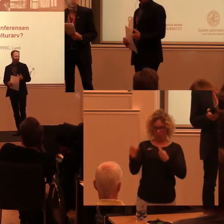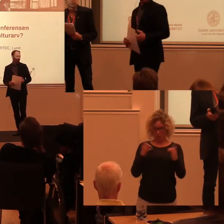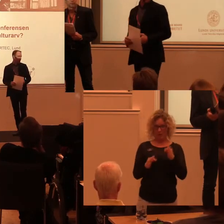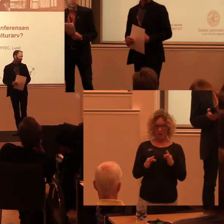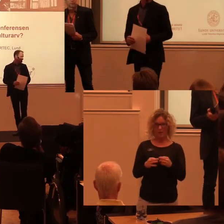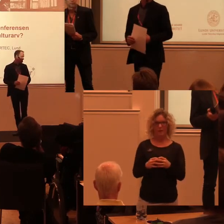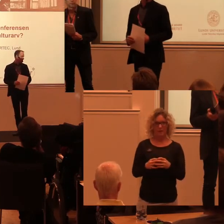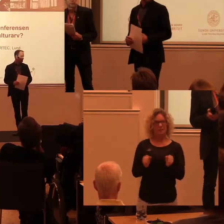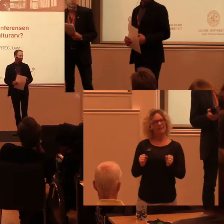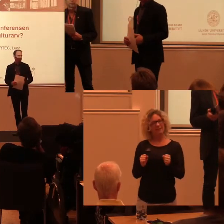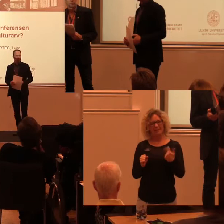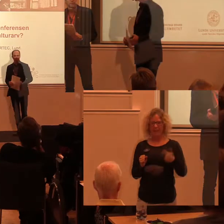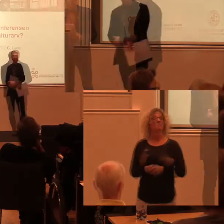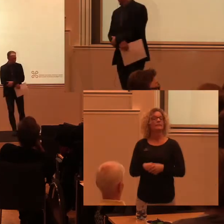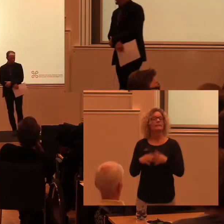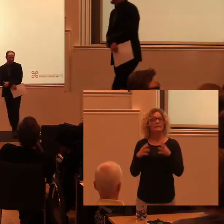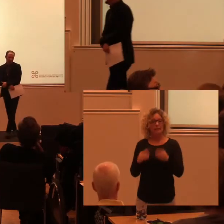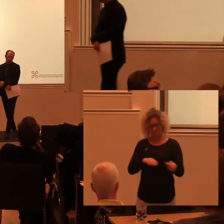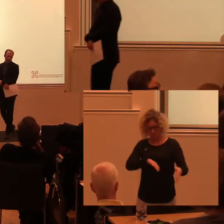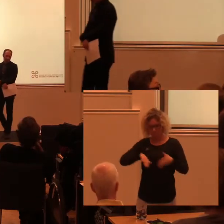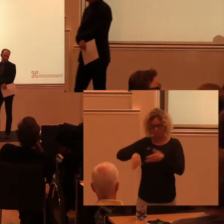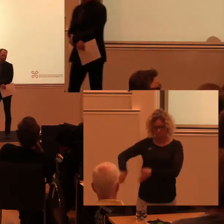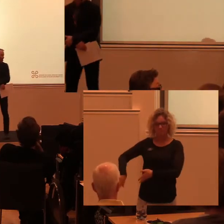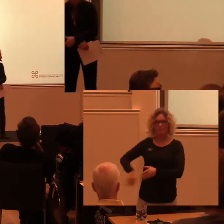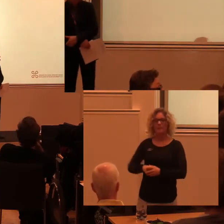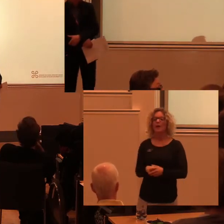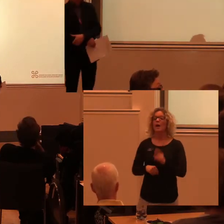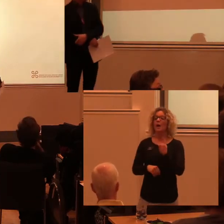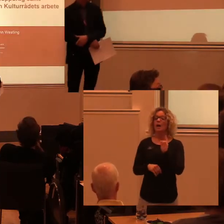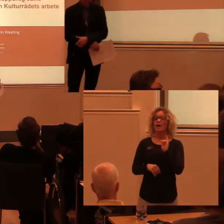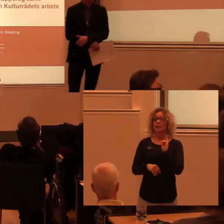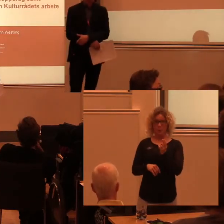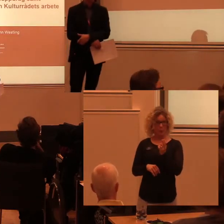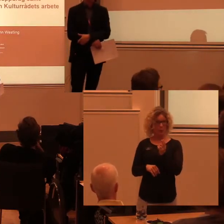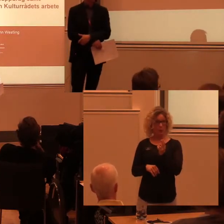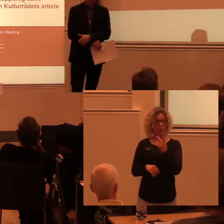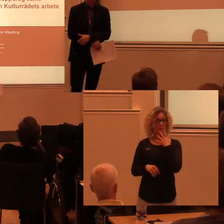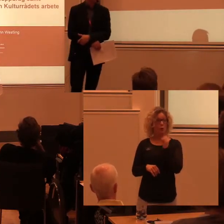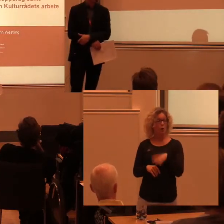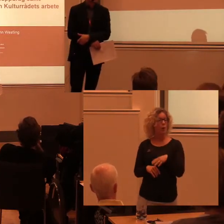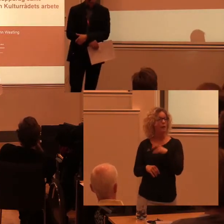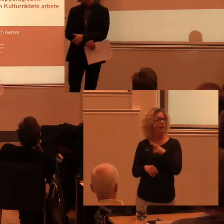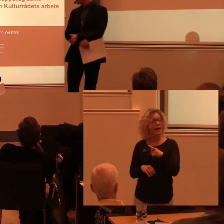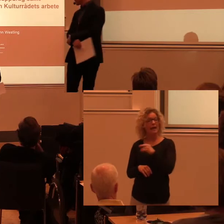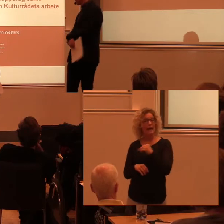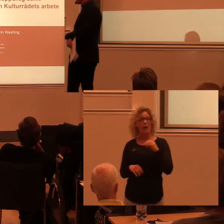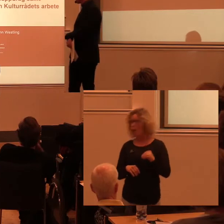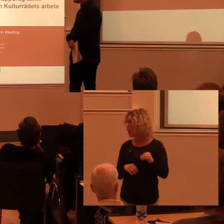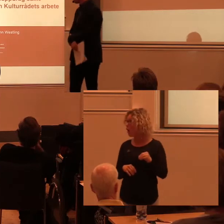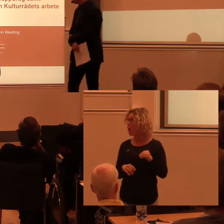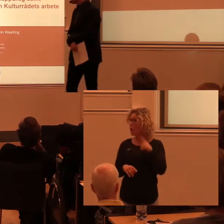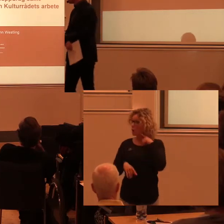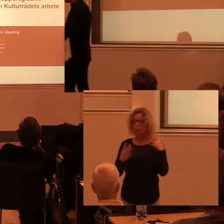Men det kommer vara ett ganska raskt tempo i alla fall. Och nu tänkte vi prata lite mer om Riksantikvarieämbetet och kulturrådets arbete. Då vill jag